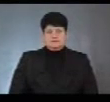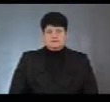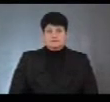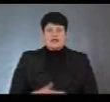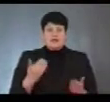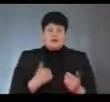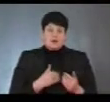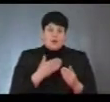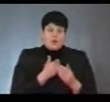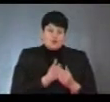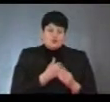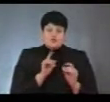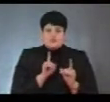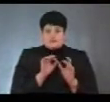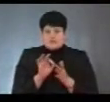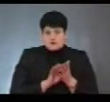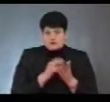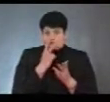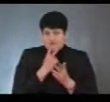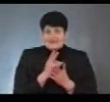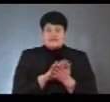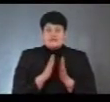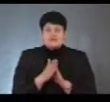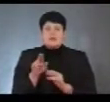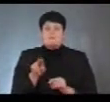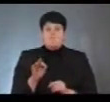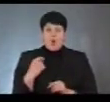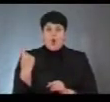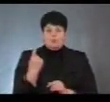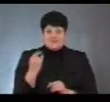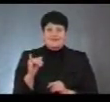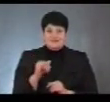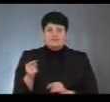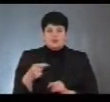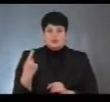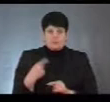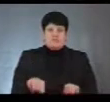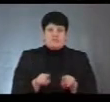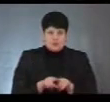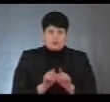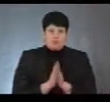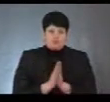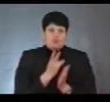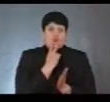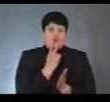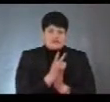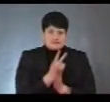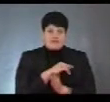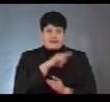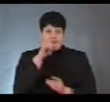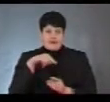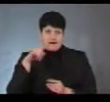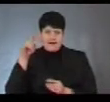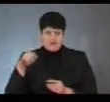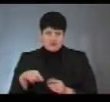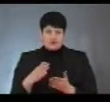Я хочу, щоб ми одразу подивилися, яка ситуація по областях і саме у Тернопільській області. Прошу показати інфографіку, там